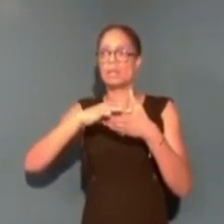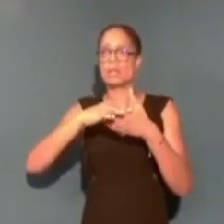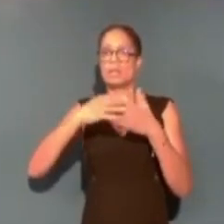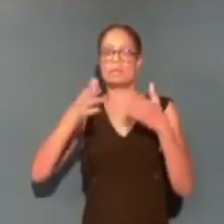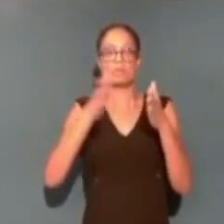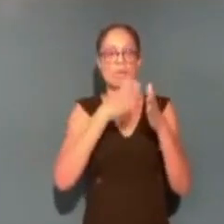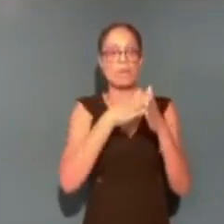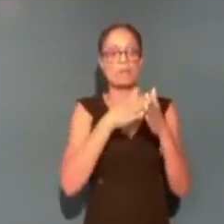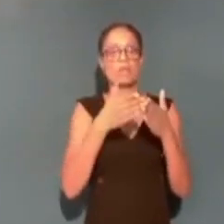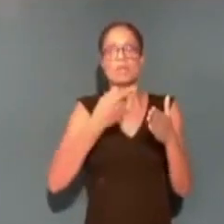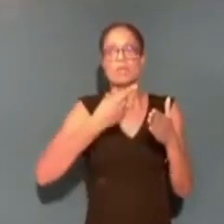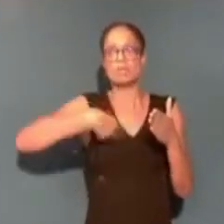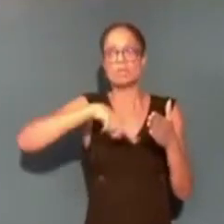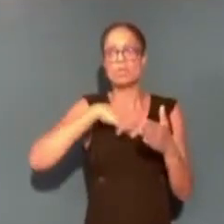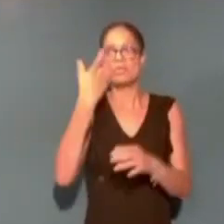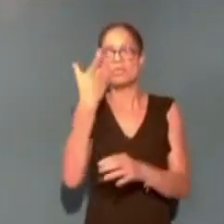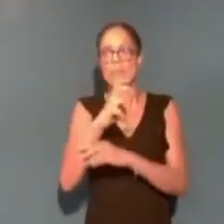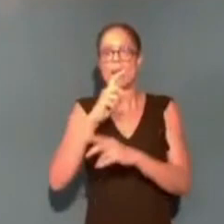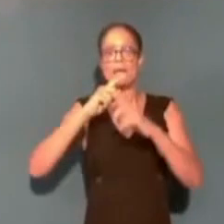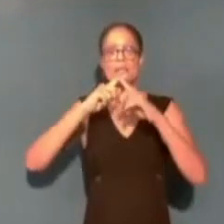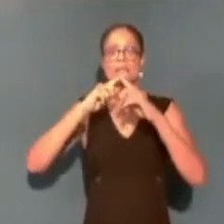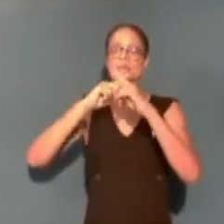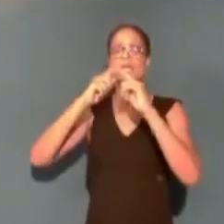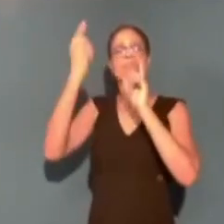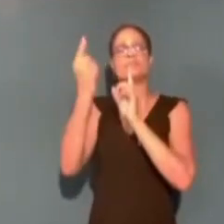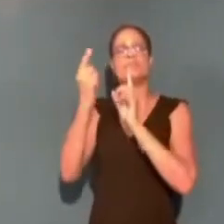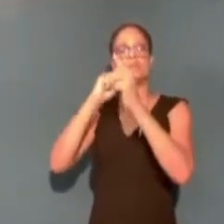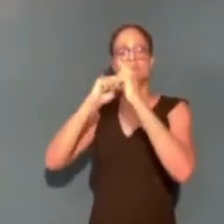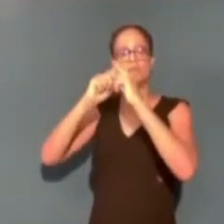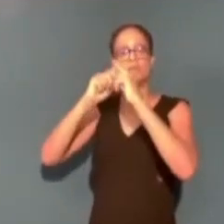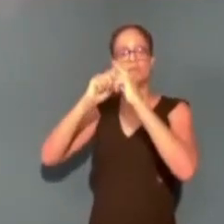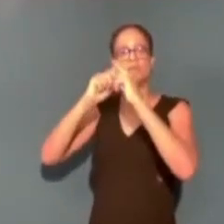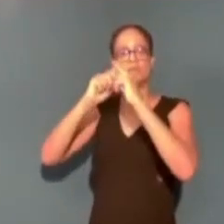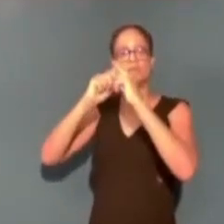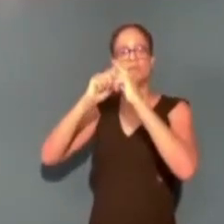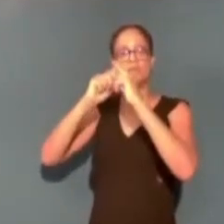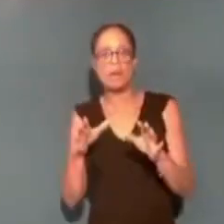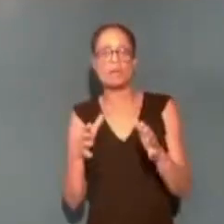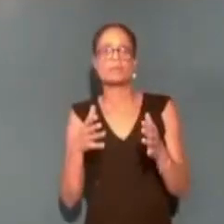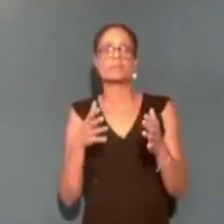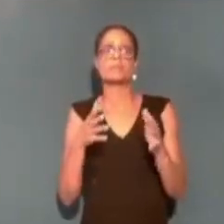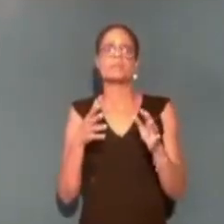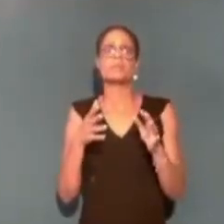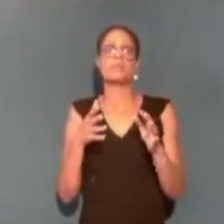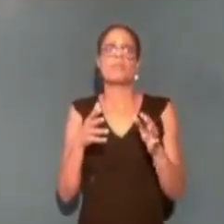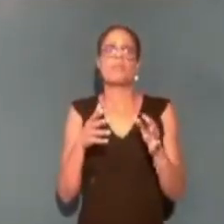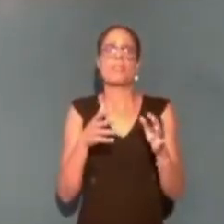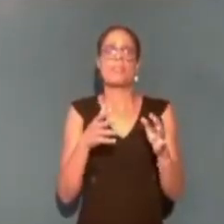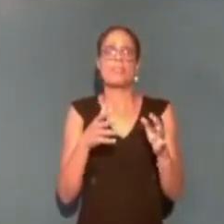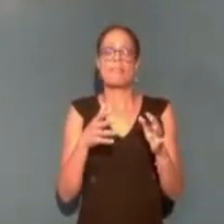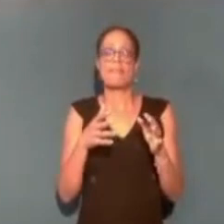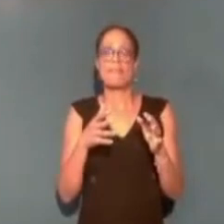Nous ne voulons pas de négociation en tête à tête avec le gouvernement et puis qu règle ça par des lois ordinaires. Je répète